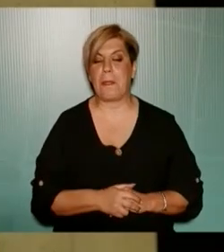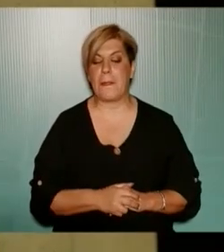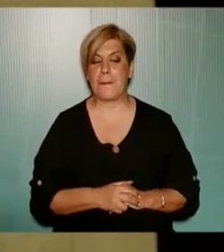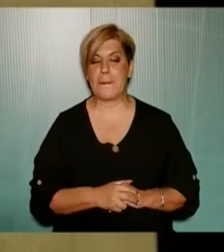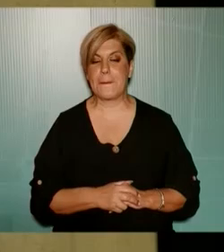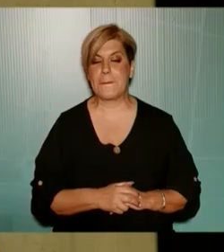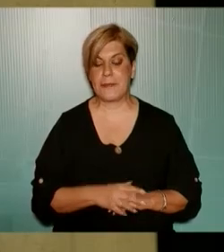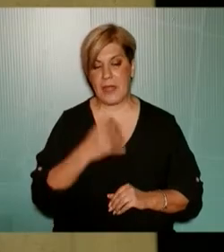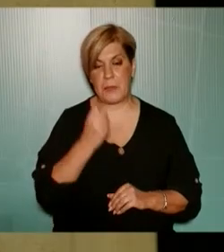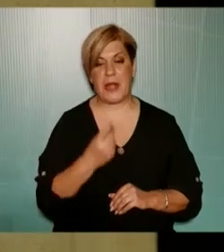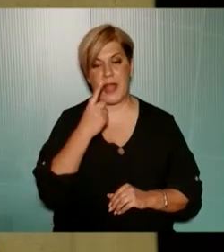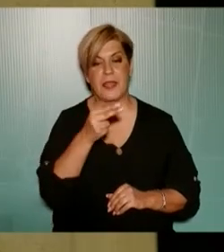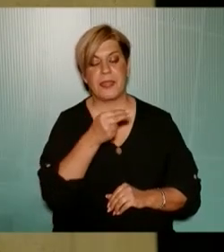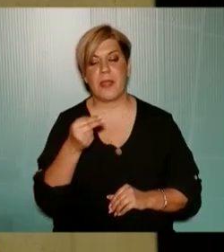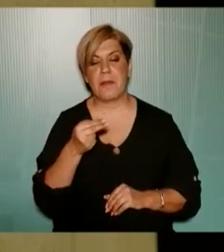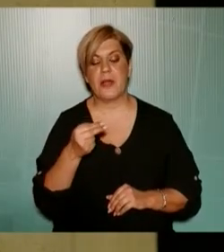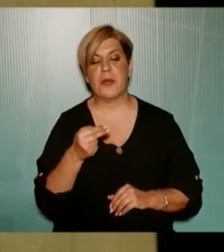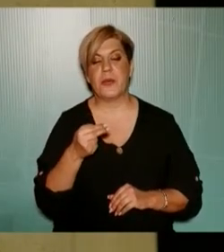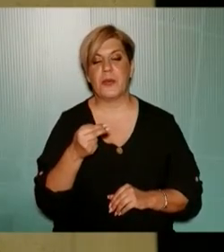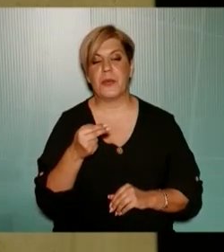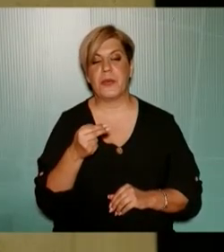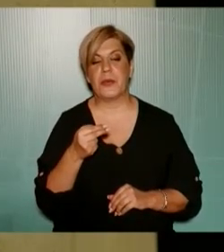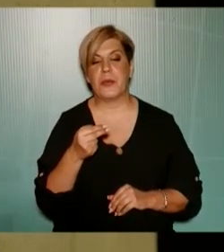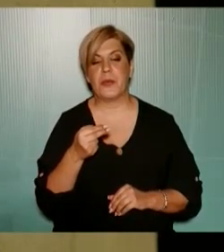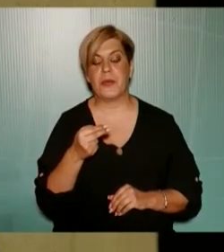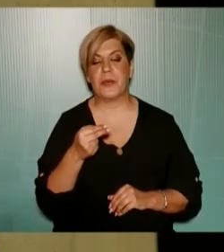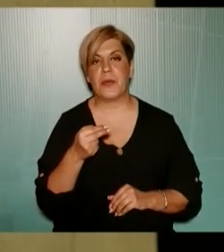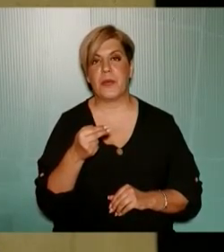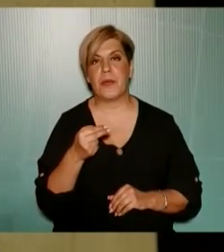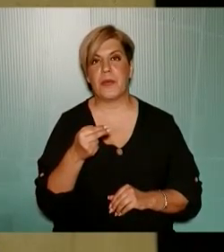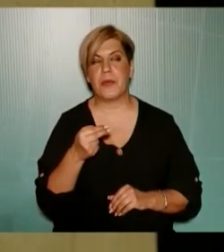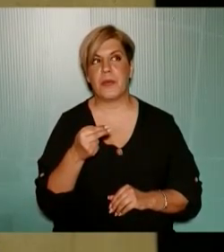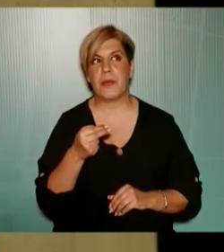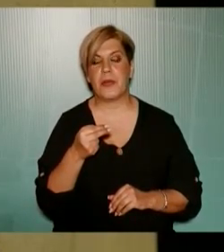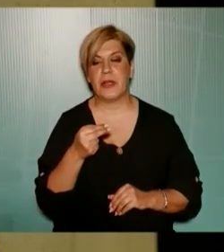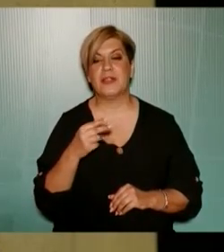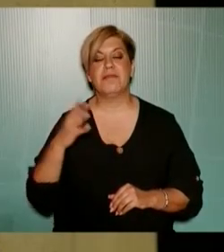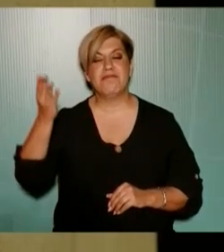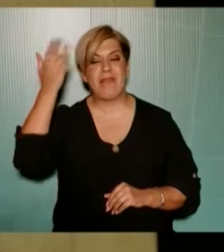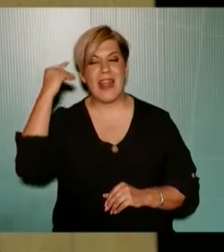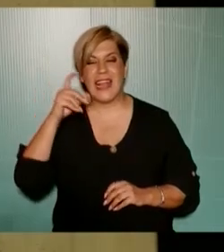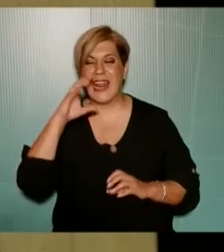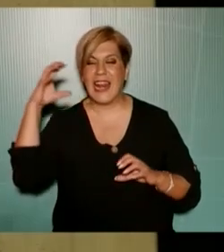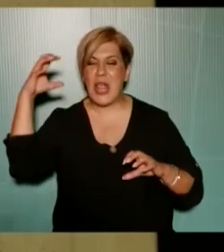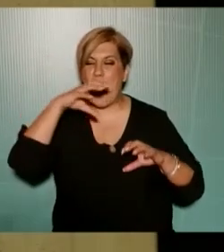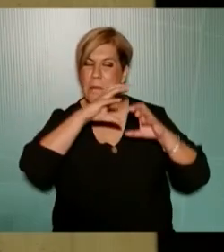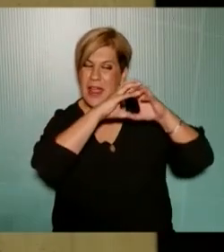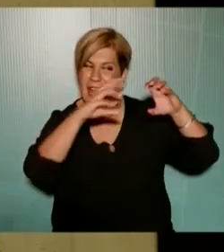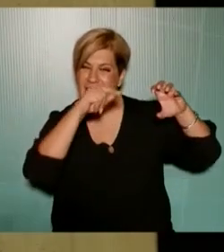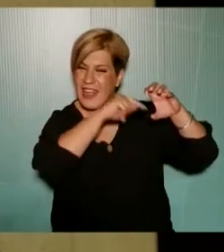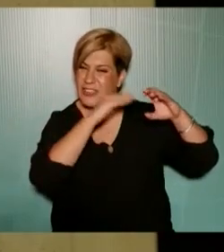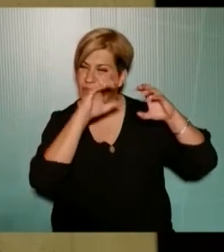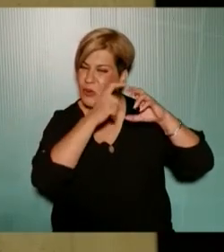Έχουμε ένα θέμα το οποίο έχει να κάνει με τα λεγόμενα λιόμενα σχολεία Νομίζω το επόμενο